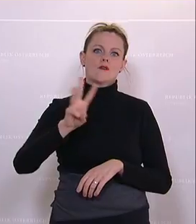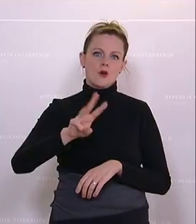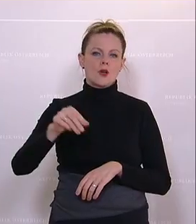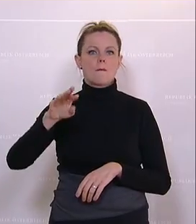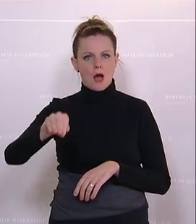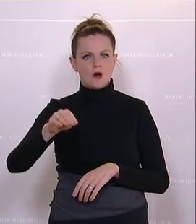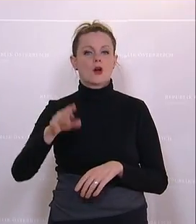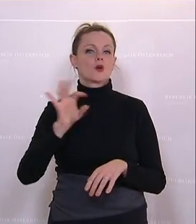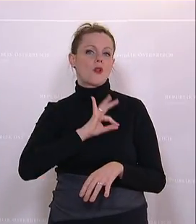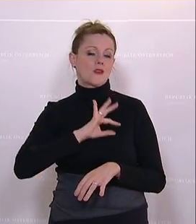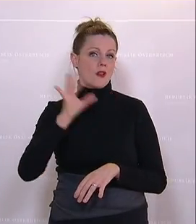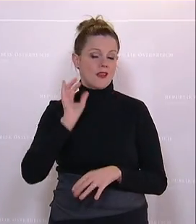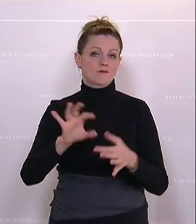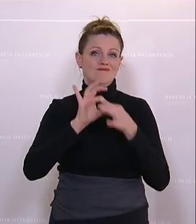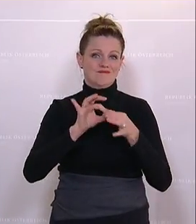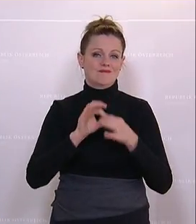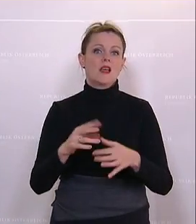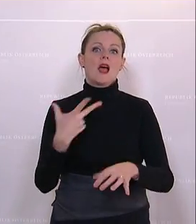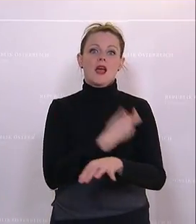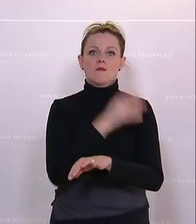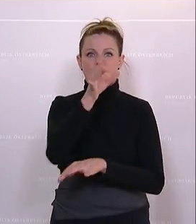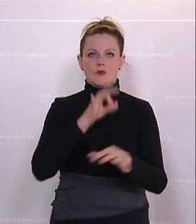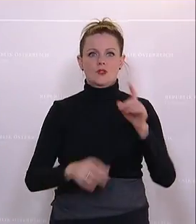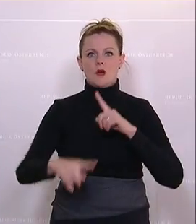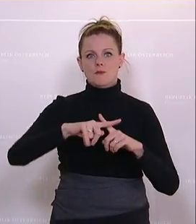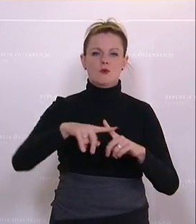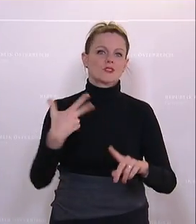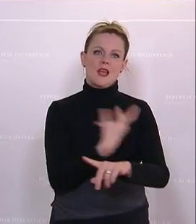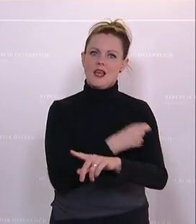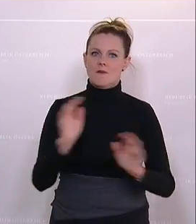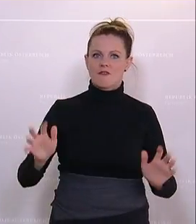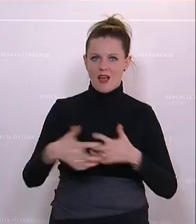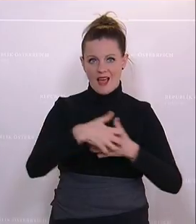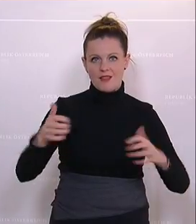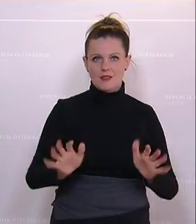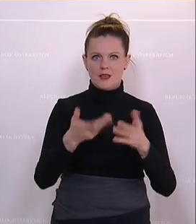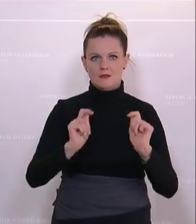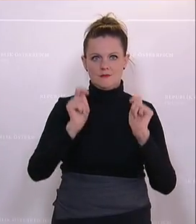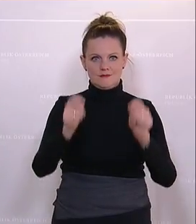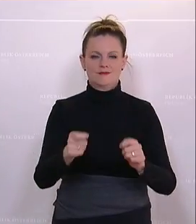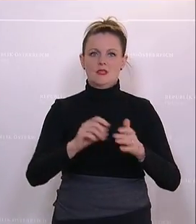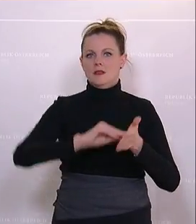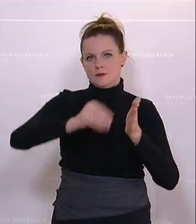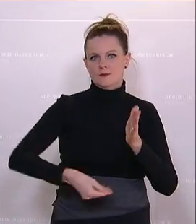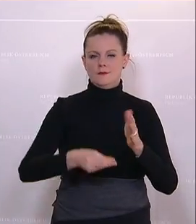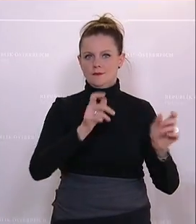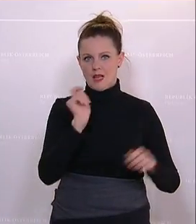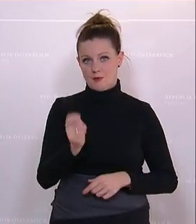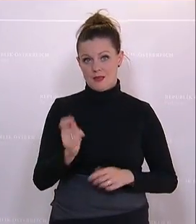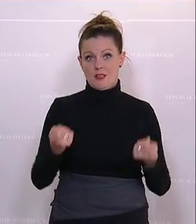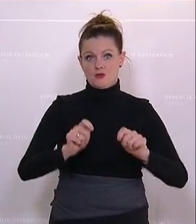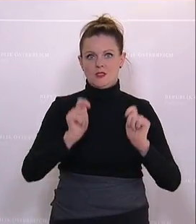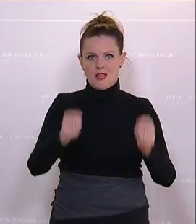Maurer, Kollege und Kollegen, betreffend Erhöhung der Impfquote durch positive Impfernreize einbringen, Die unterfertigten Abgeordneten stellen daher nachfolgenden